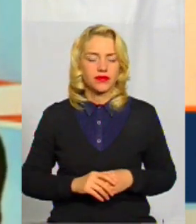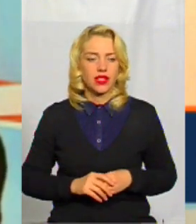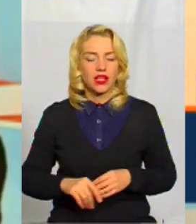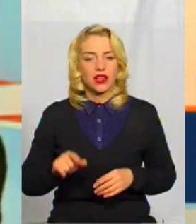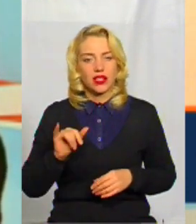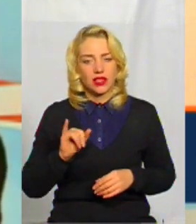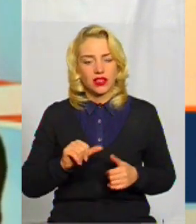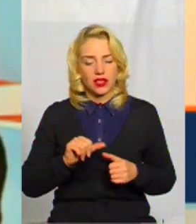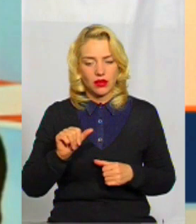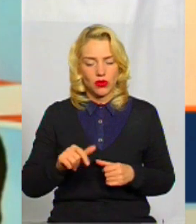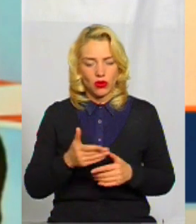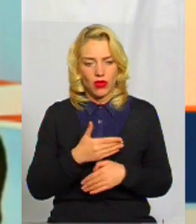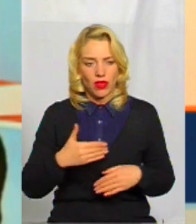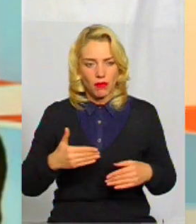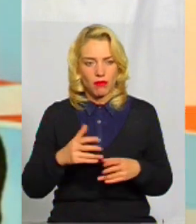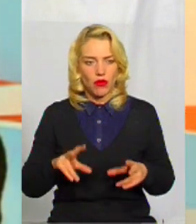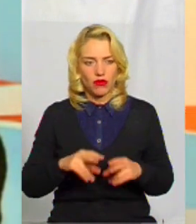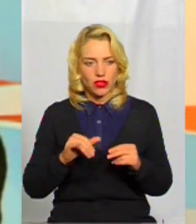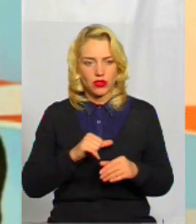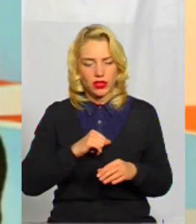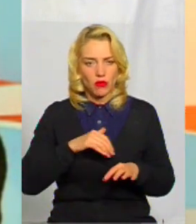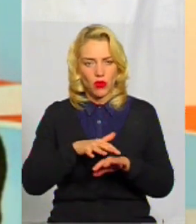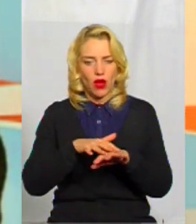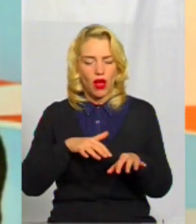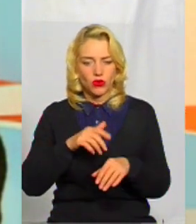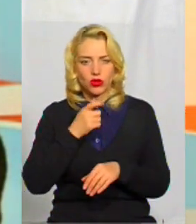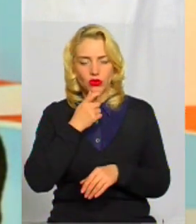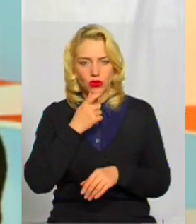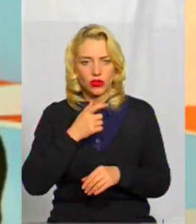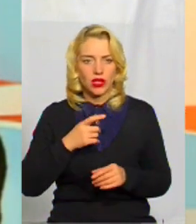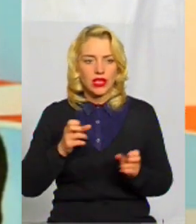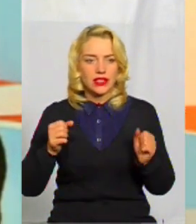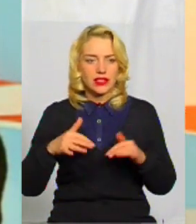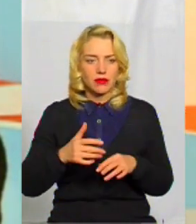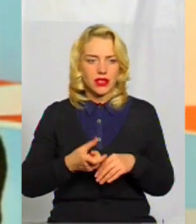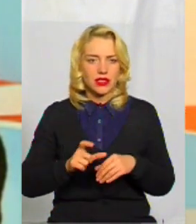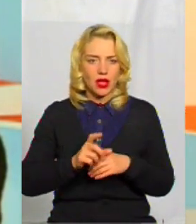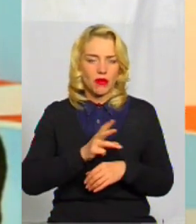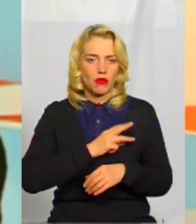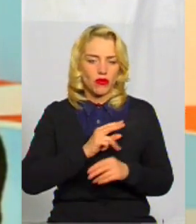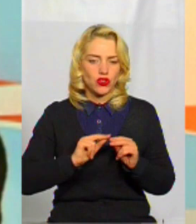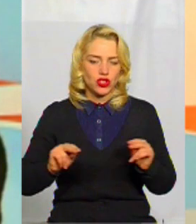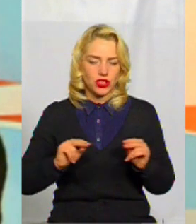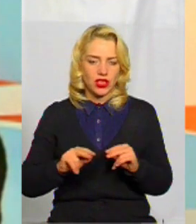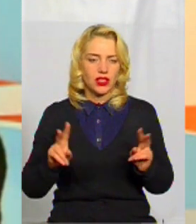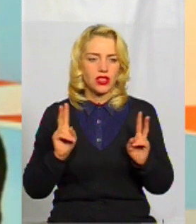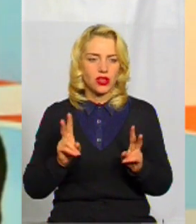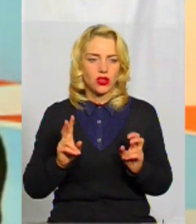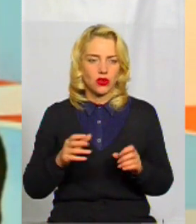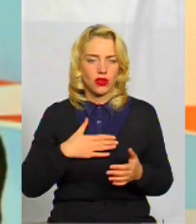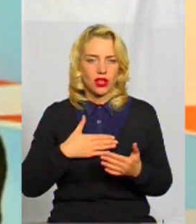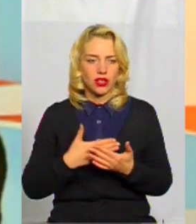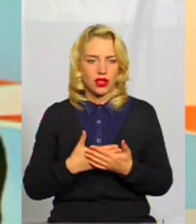І крім того, нам повезло із самою аудиторією. Зібралися самі мотивовані вчителі. Вчителі, які